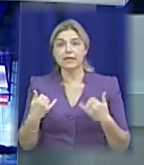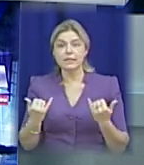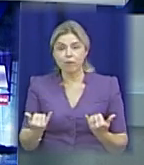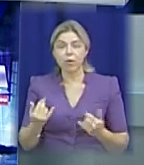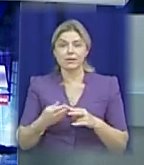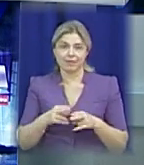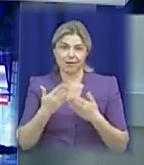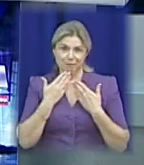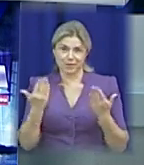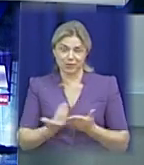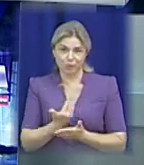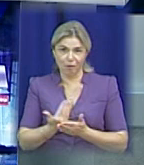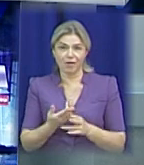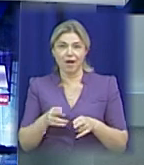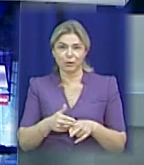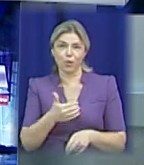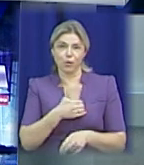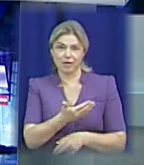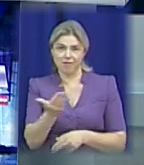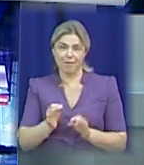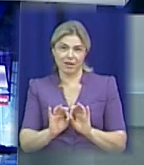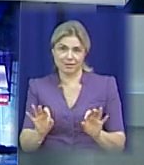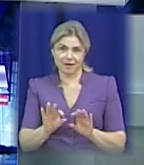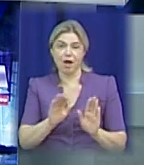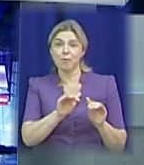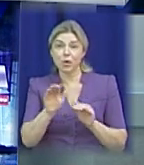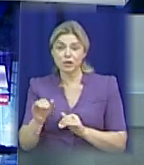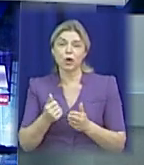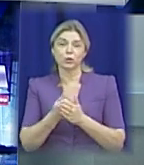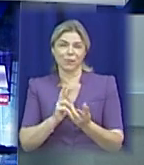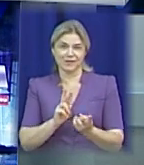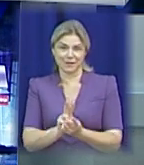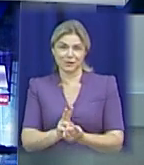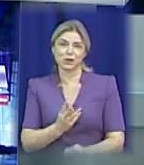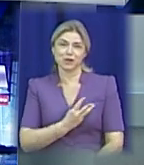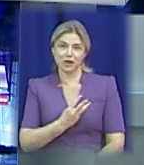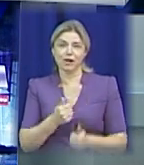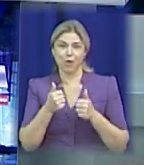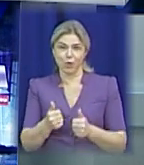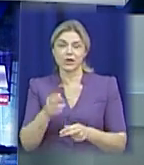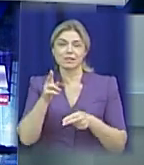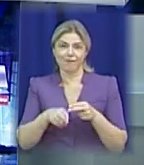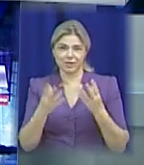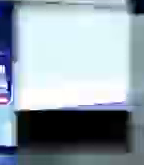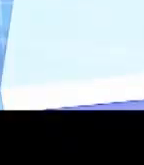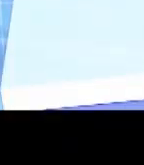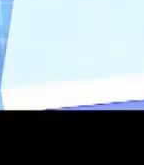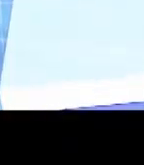всі новини, про які ми хотіли вам розповісти. Я прощаюся з вами до наступної зустрічі та бажаю гарного завершення дня.